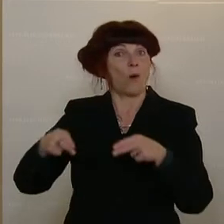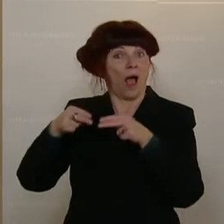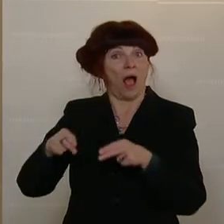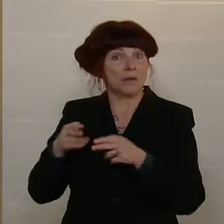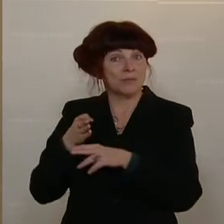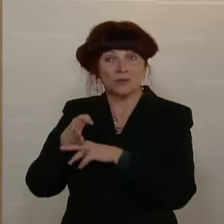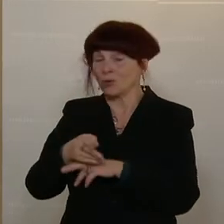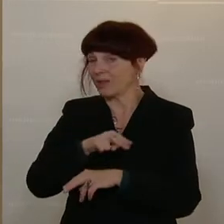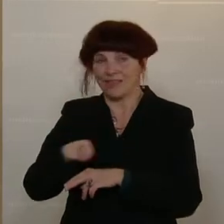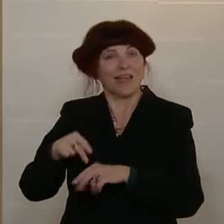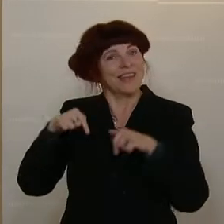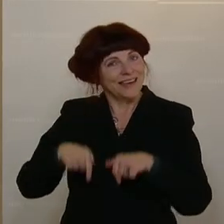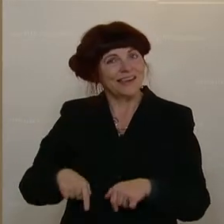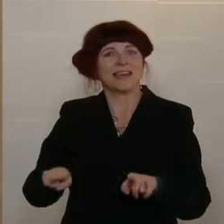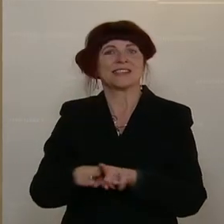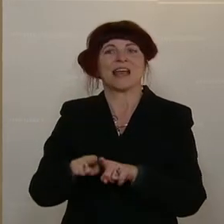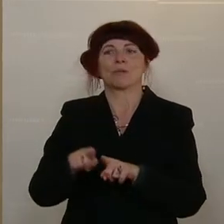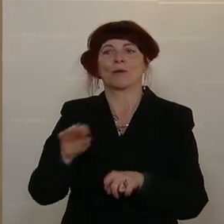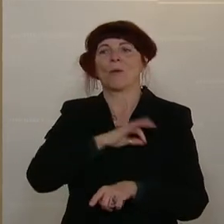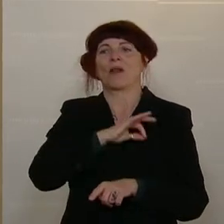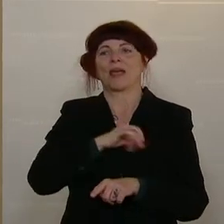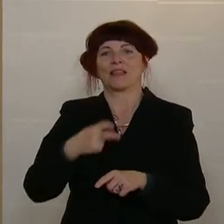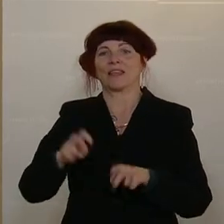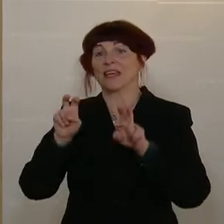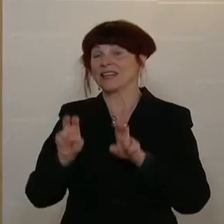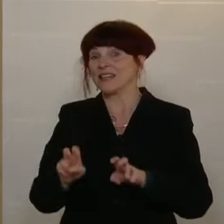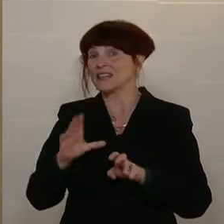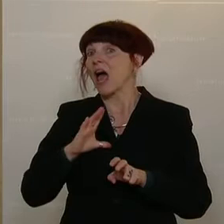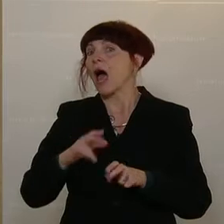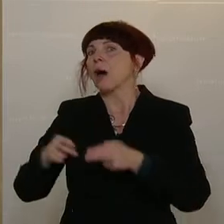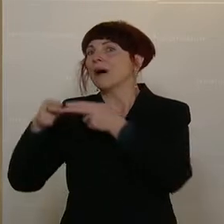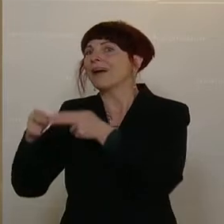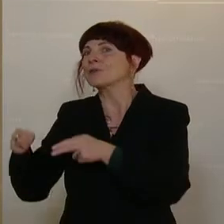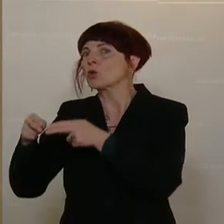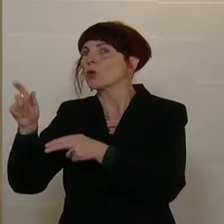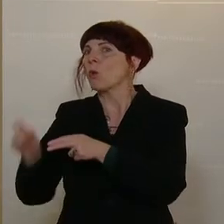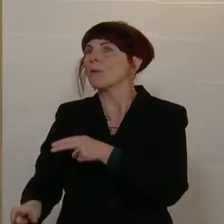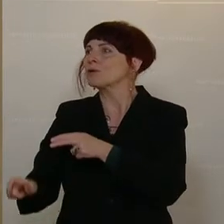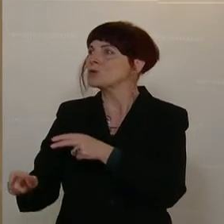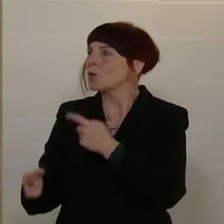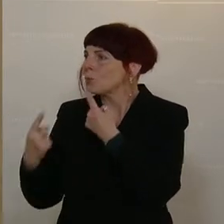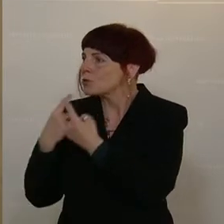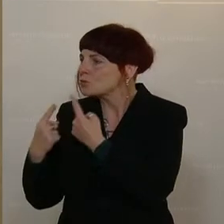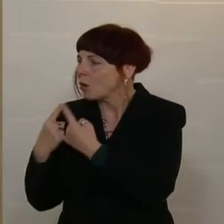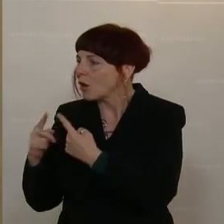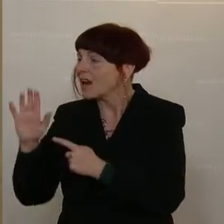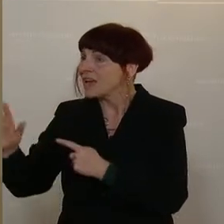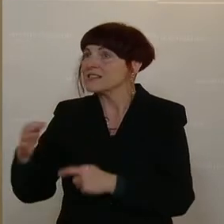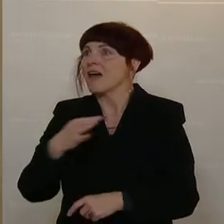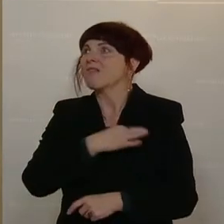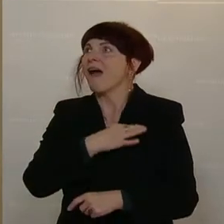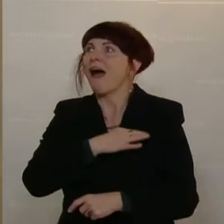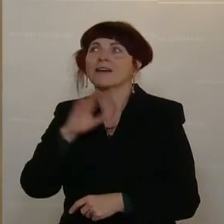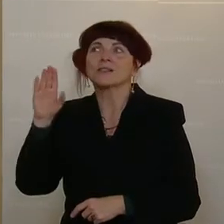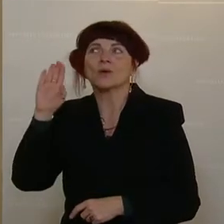Kollegen hier gesessen bin, aber ich habe mit Gastronomen gesprochen, mir ihre Ängste und Sorgen angehört, so wie ich das auch in den letzten Wochen,